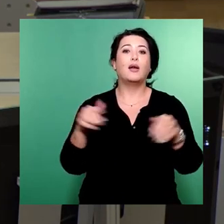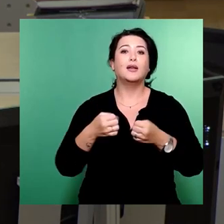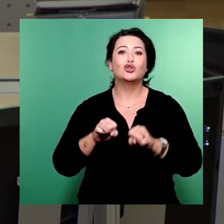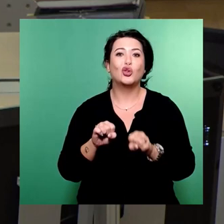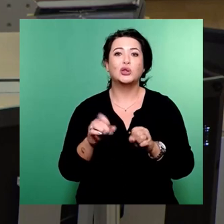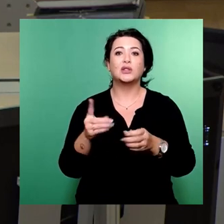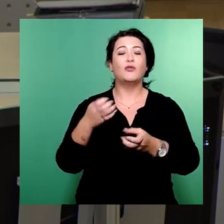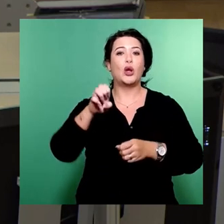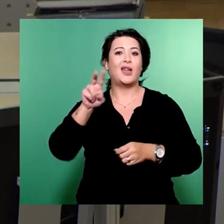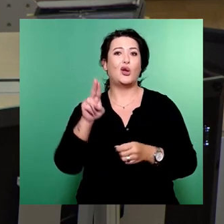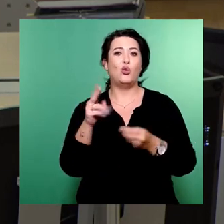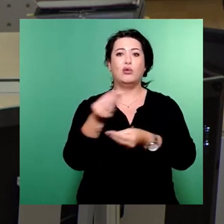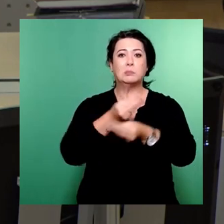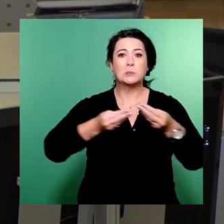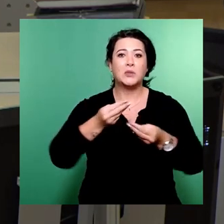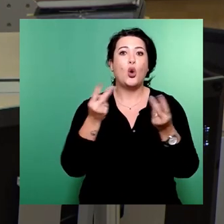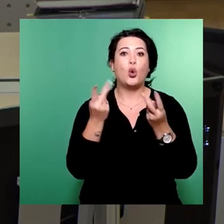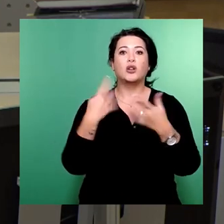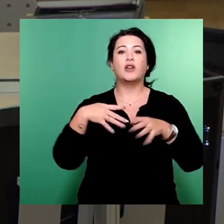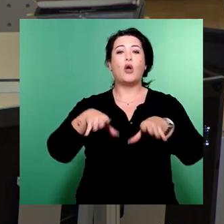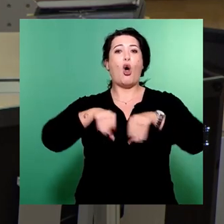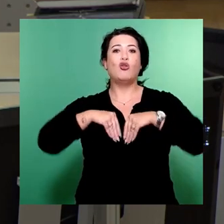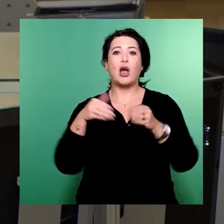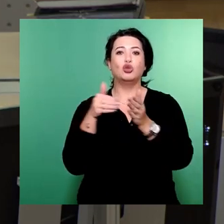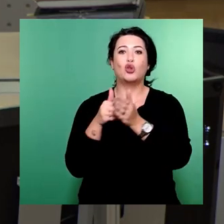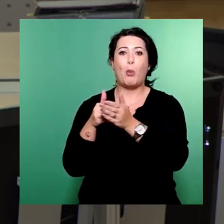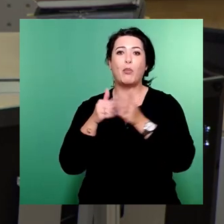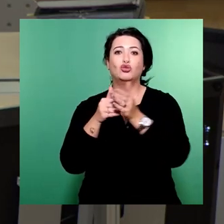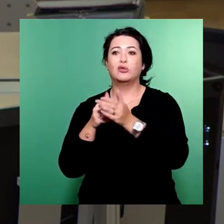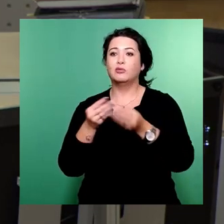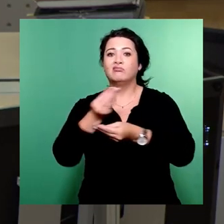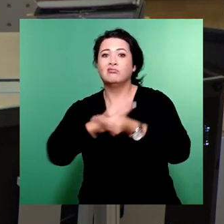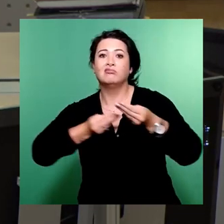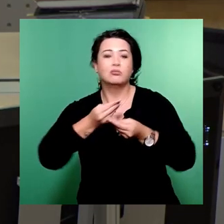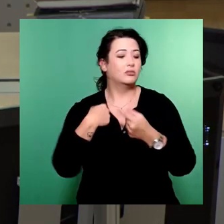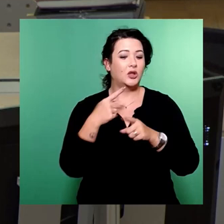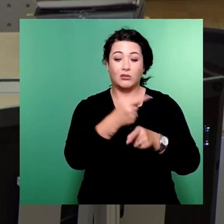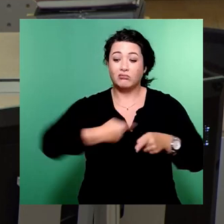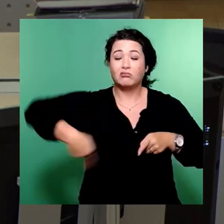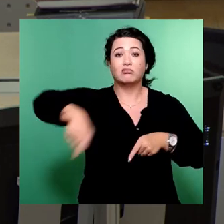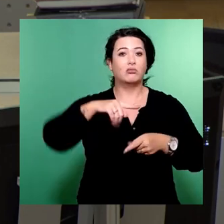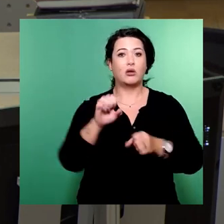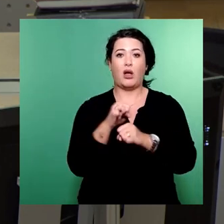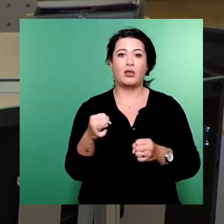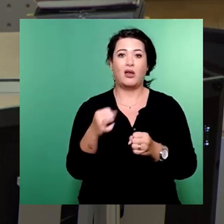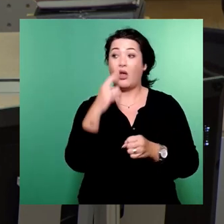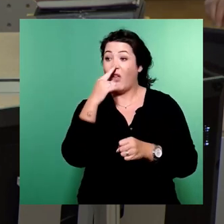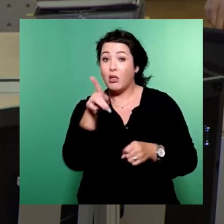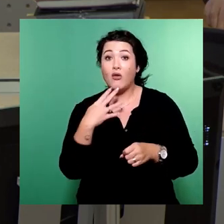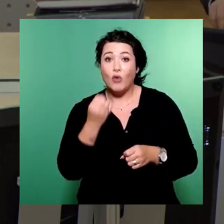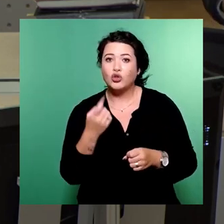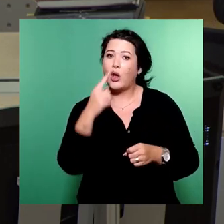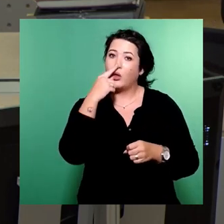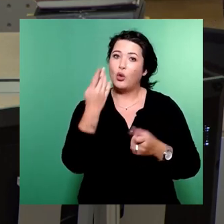über Aufnahmestopp reden. Können wir alles nicht. Können wir alles nicht. Jeder, der das hier macht und tut und will, betreibt Populismus